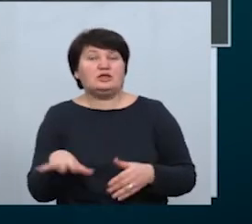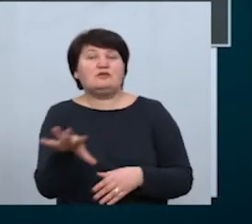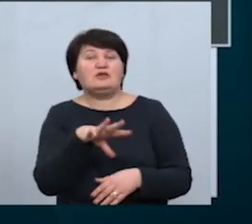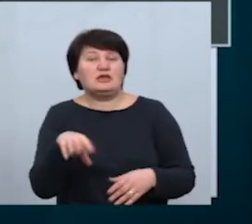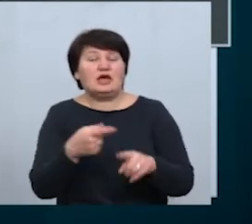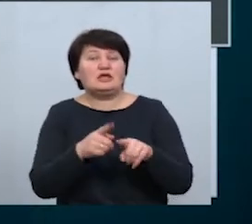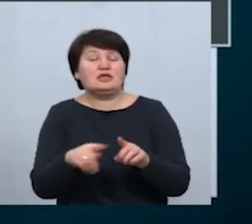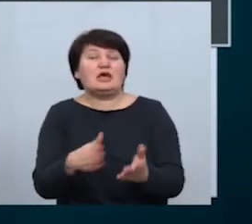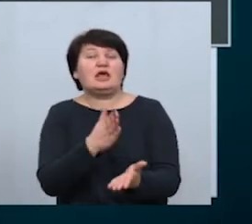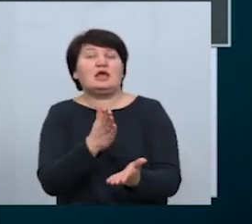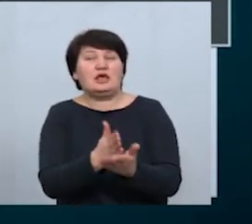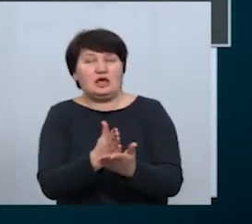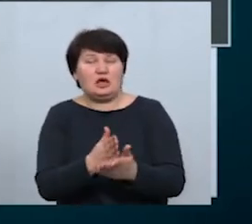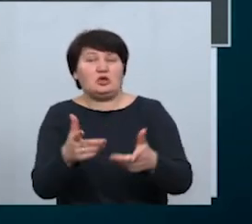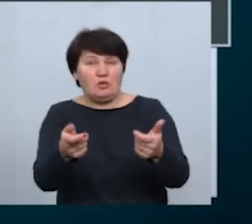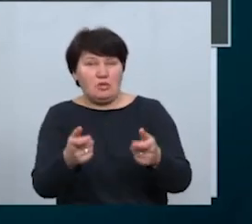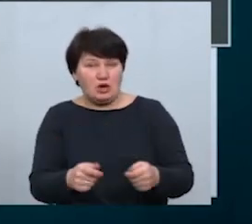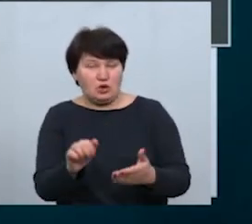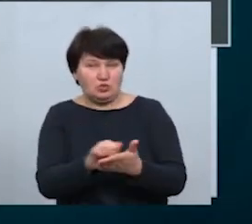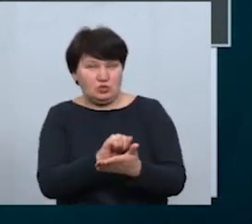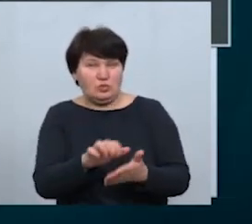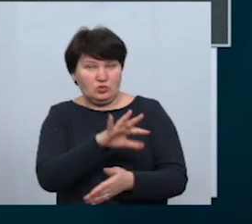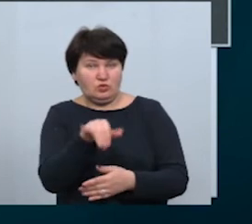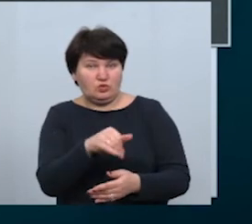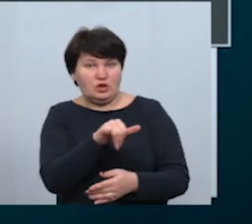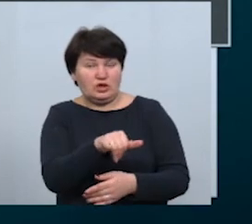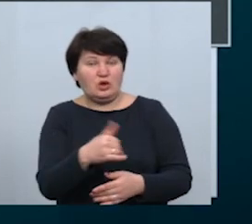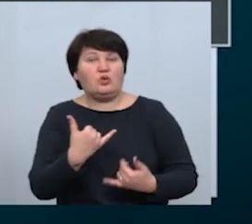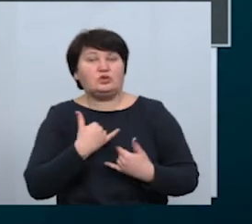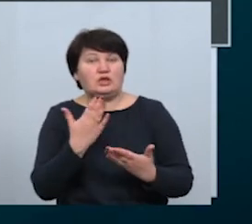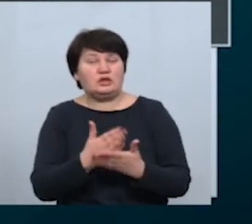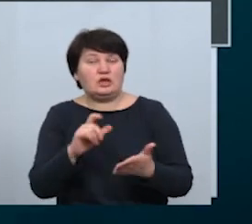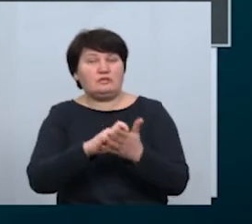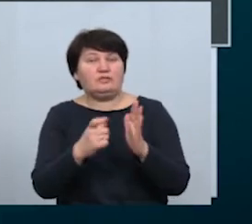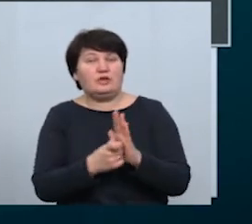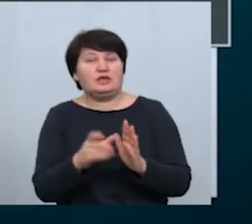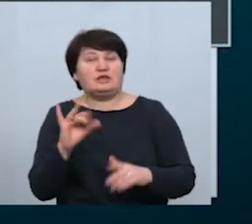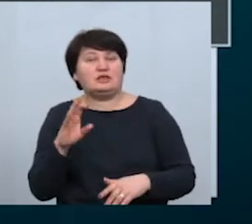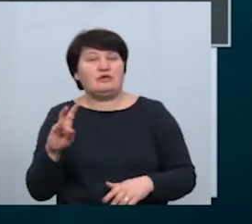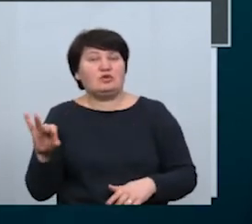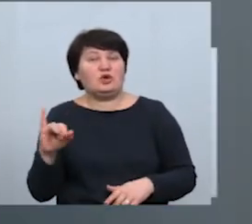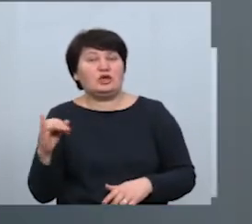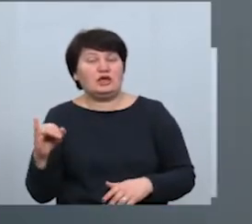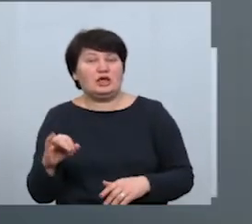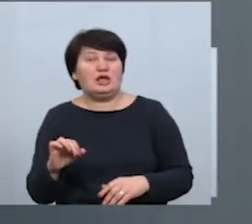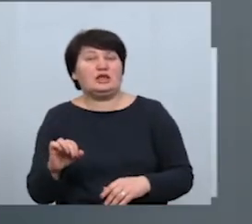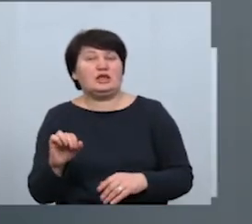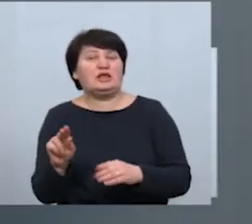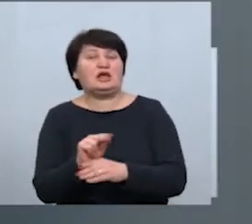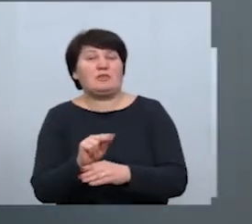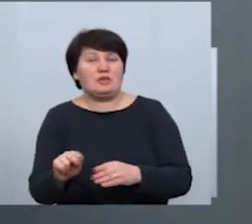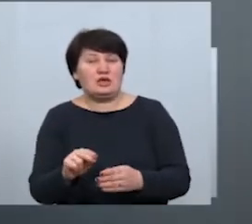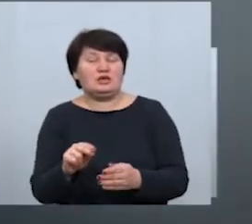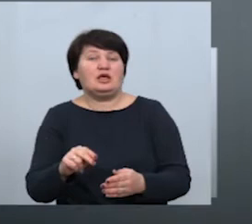що у нас є палата інтенсивної терапії, де є централізована